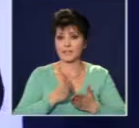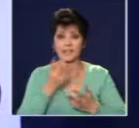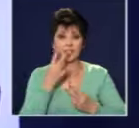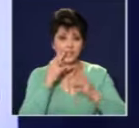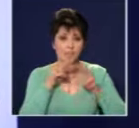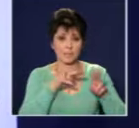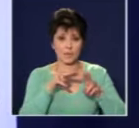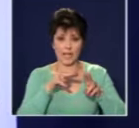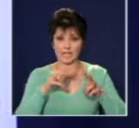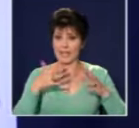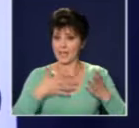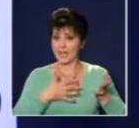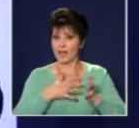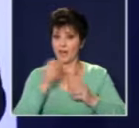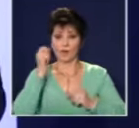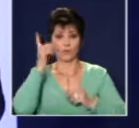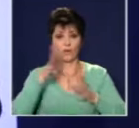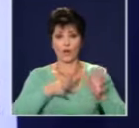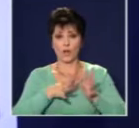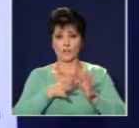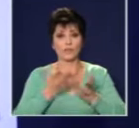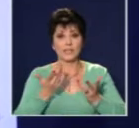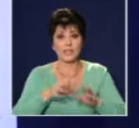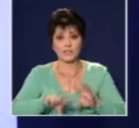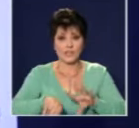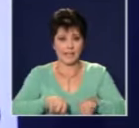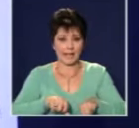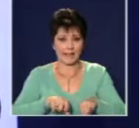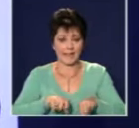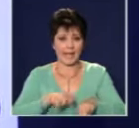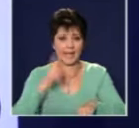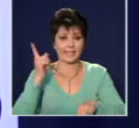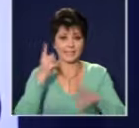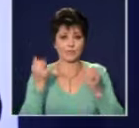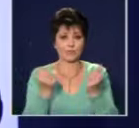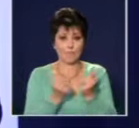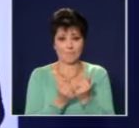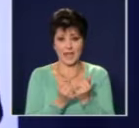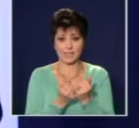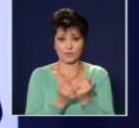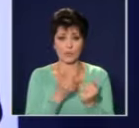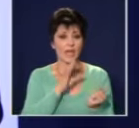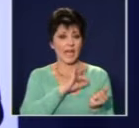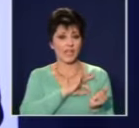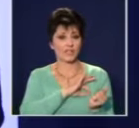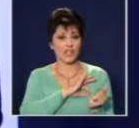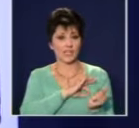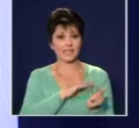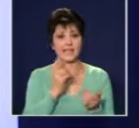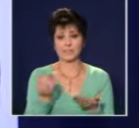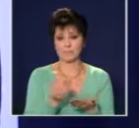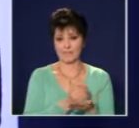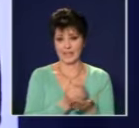политическия елит на България, след като няма откъде да се краде. Единството място, което видях, че има шанс да посегнат, това бяха